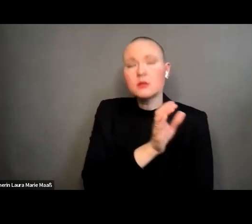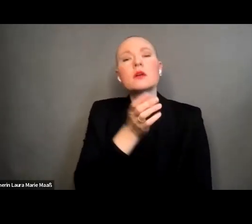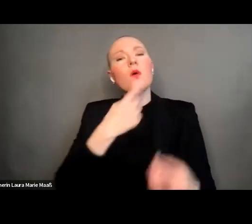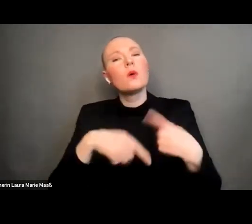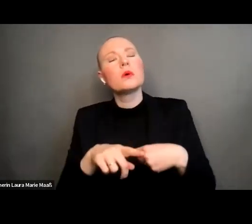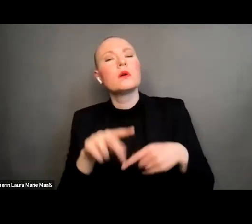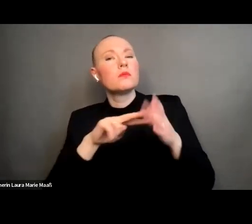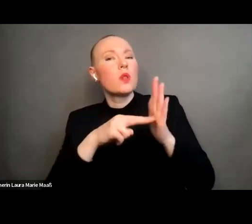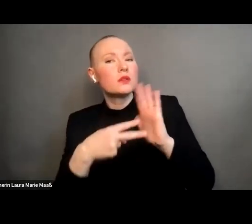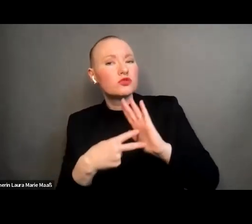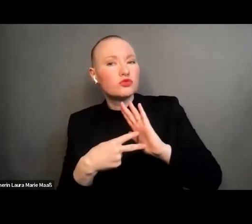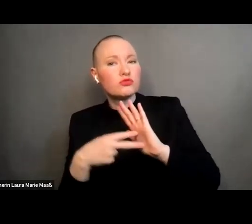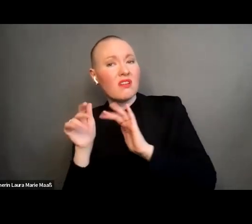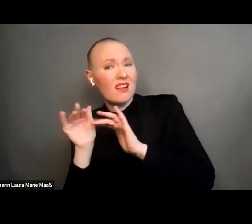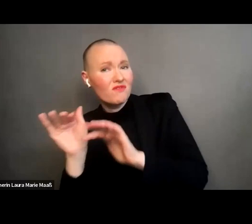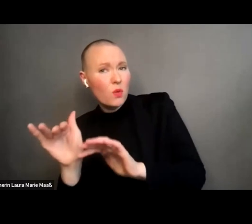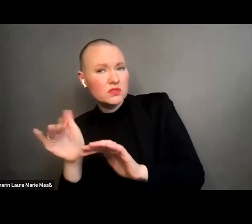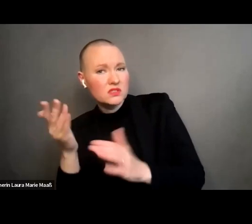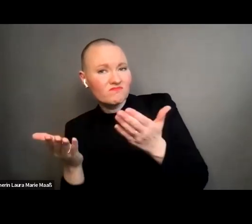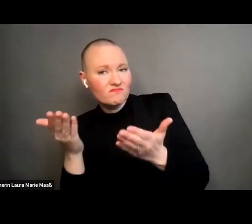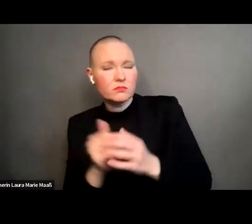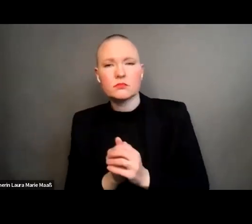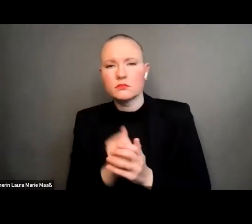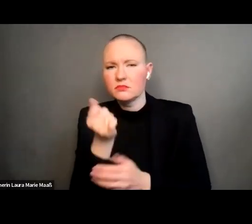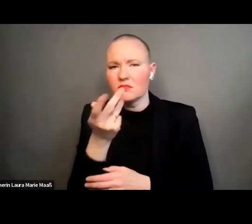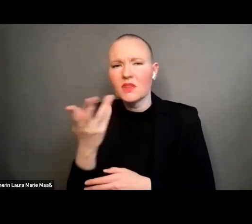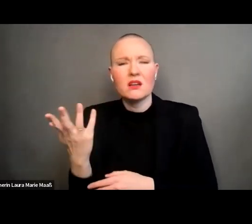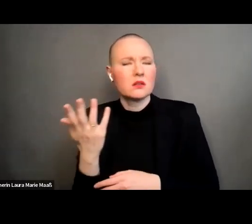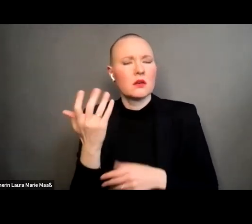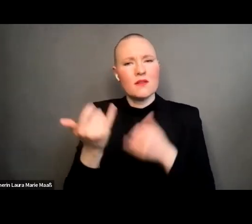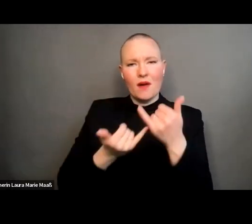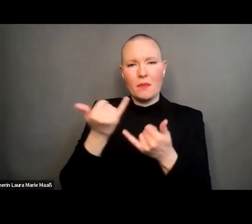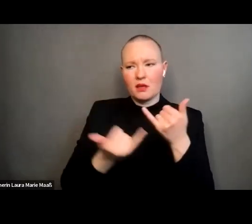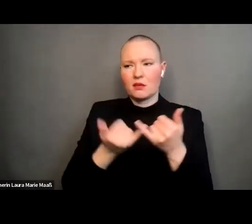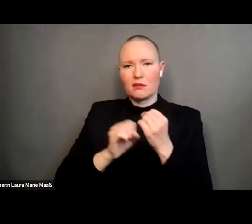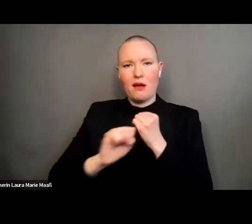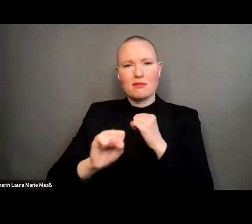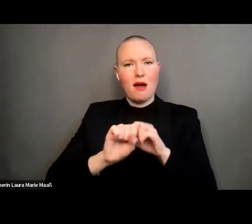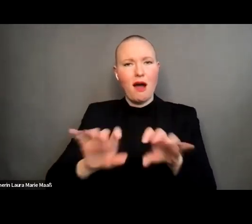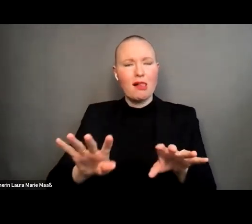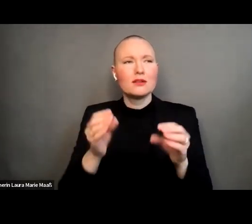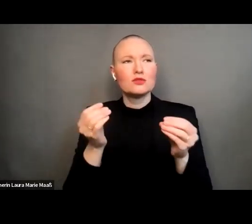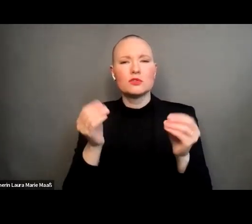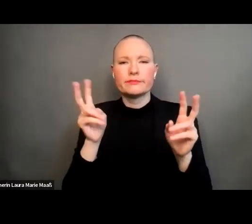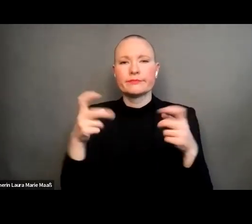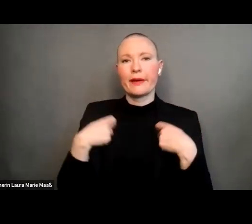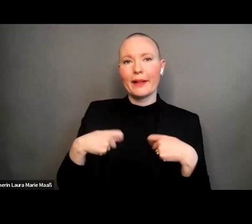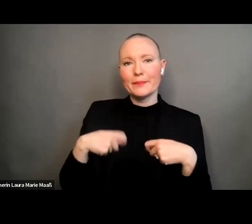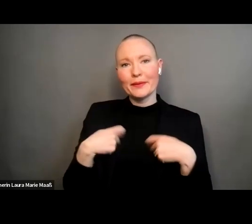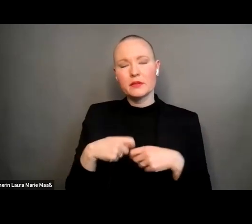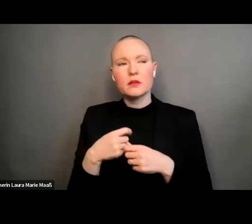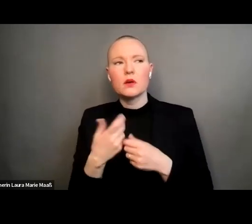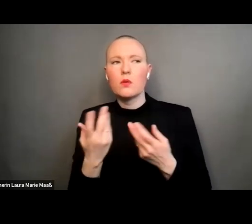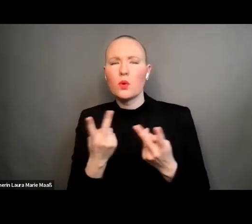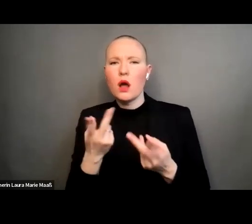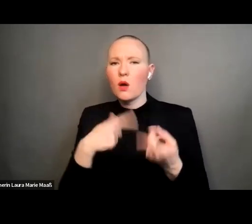geht es bei manchen weiblichen kanälen eigentlich nur um klamotten oder vielleicht doch um einen ganz bestimmten lifestyle der etwas ganz